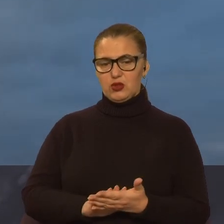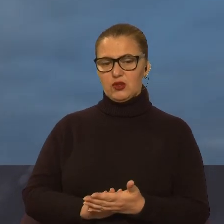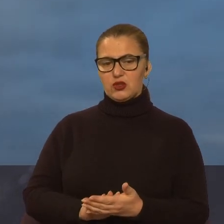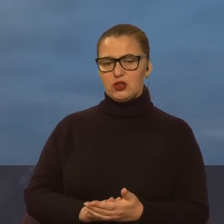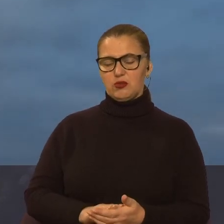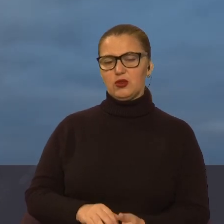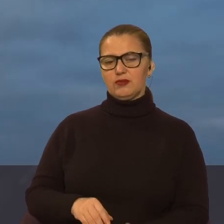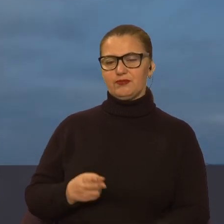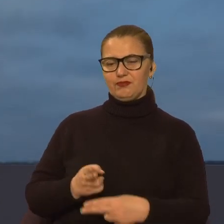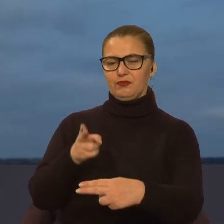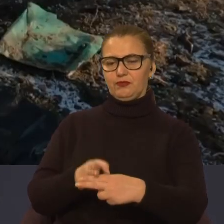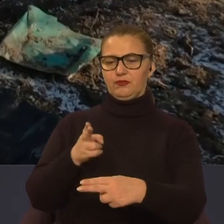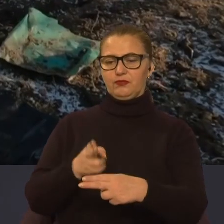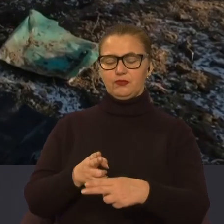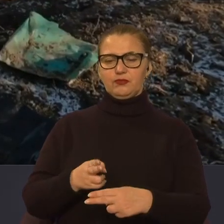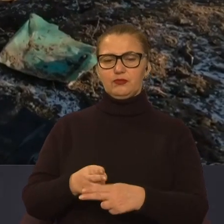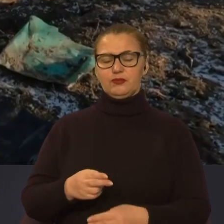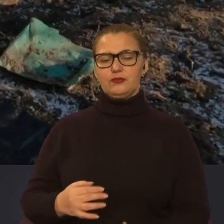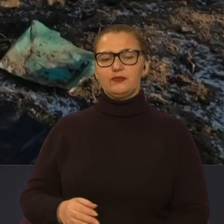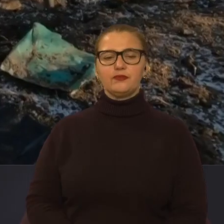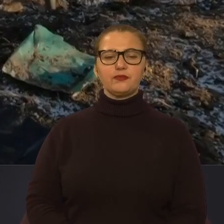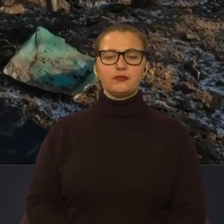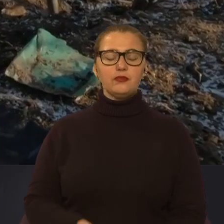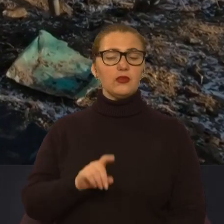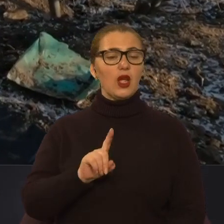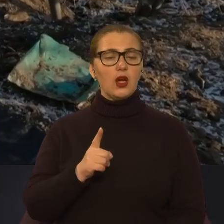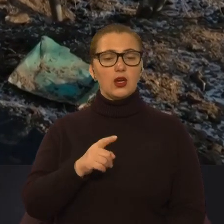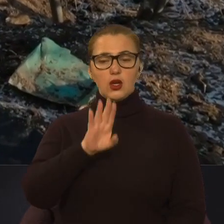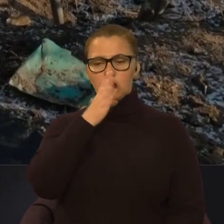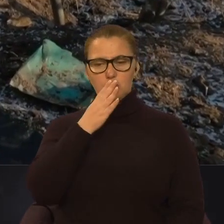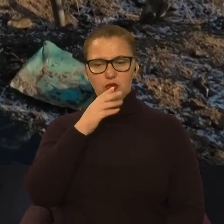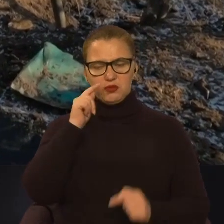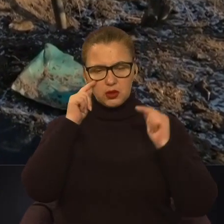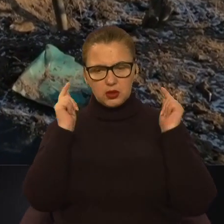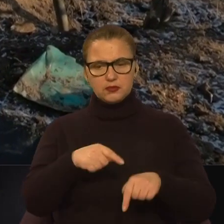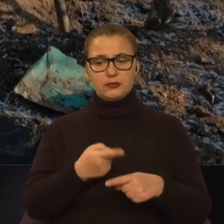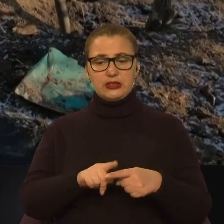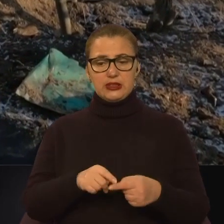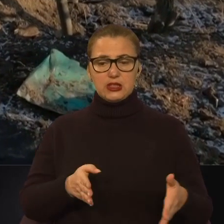наскільки це ми можемо робити. Чому ворог зосередився саме на цих дорогах? Які загрози для нас це несе?